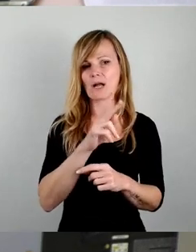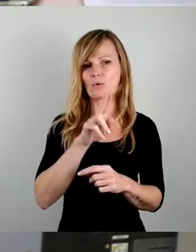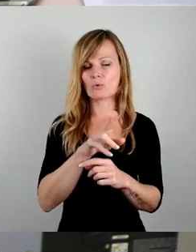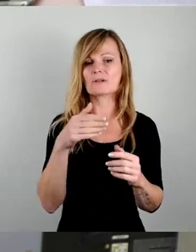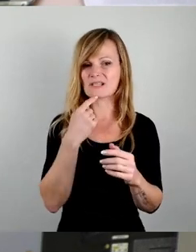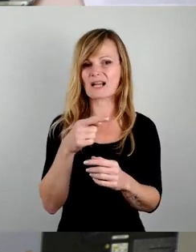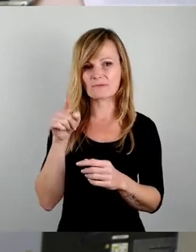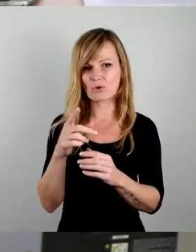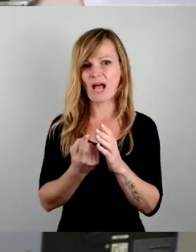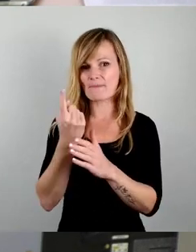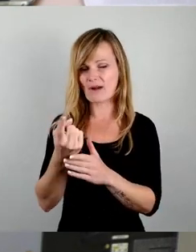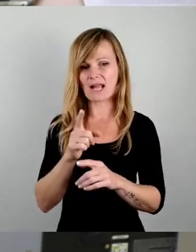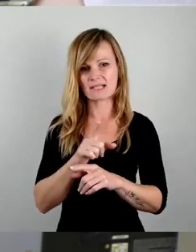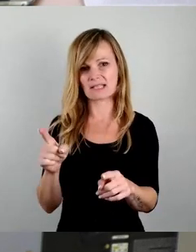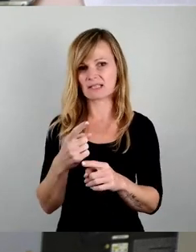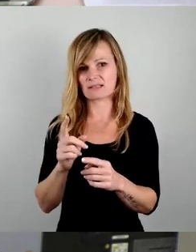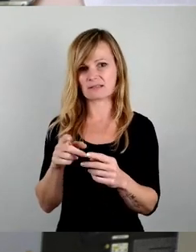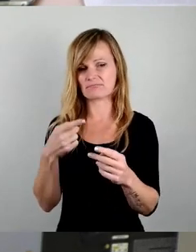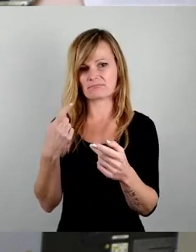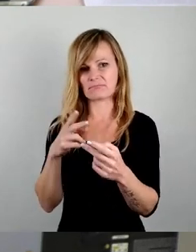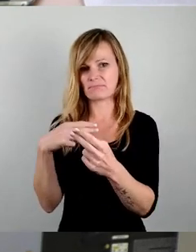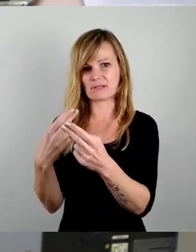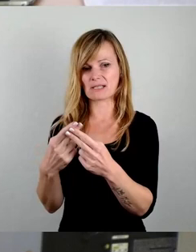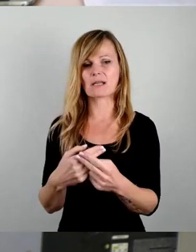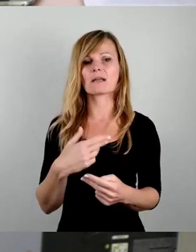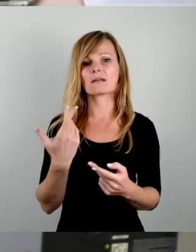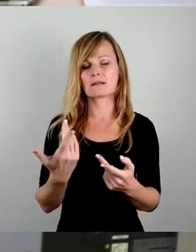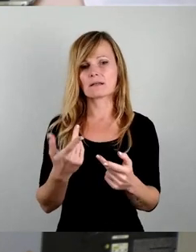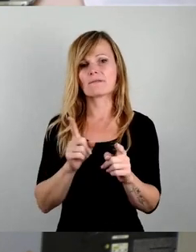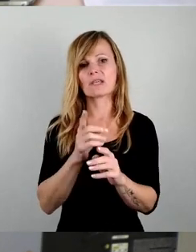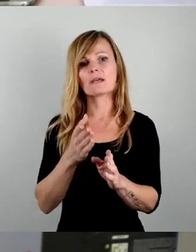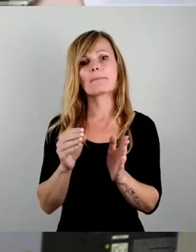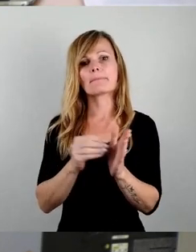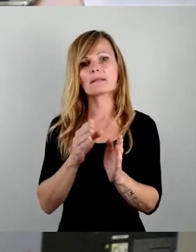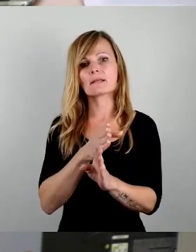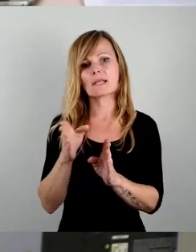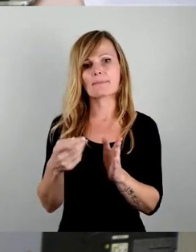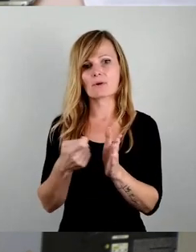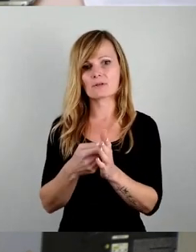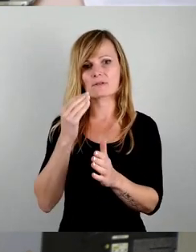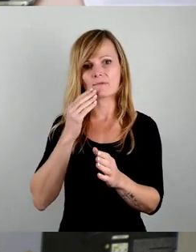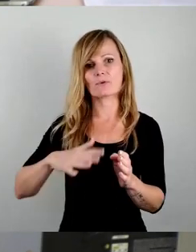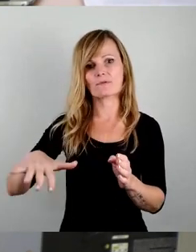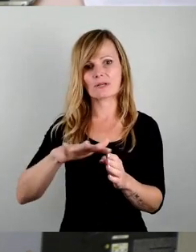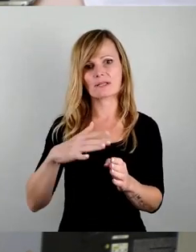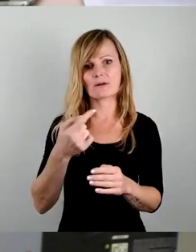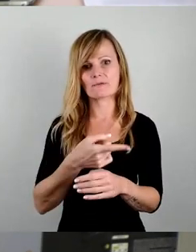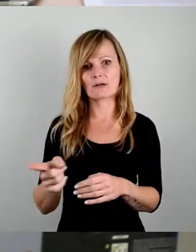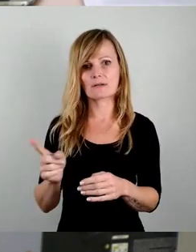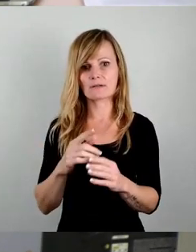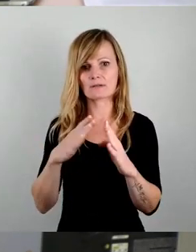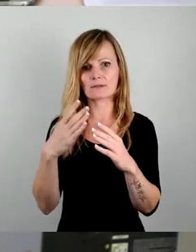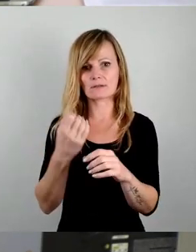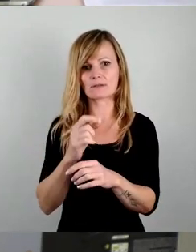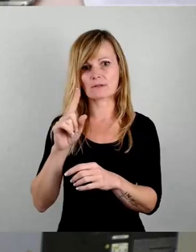Die steigenden Abfallgebühren werden in Dresden als Mietnebenkosten nach Wohnfläche auf alle Haushalte eines Gebäudes umgelegt,